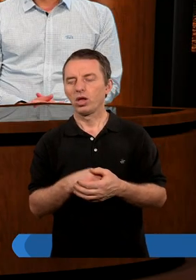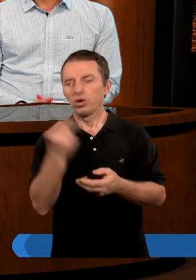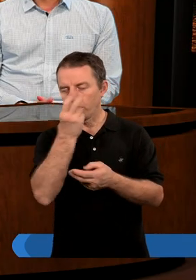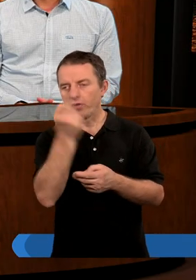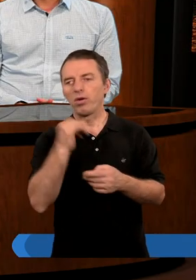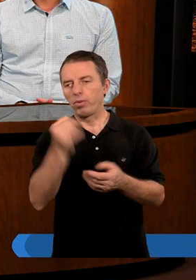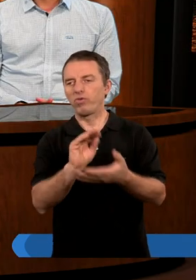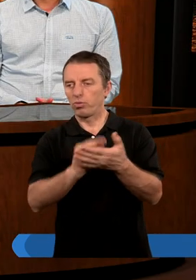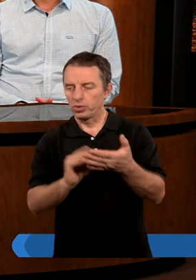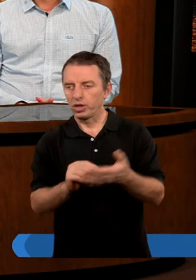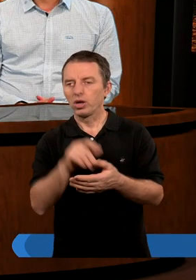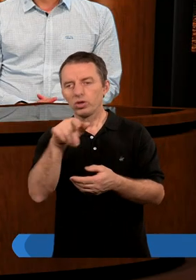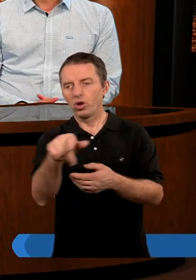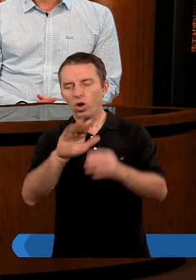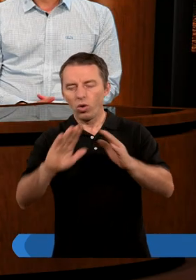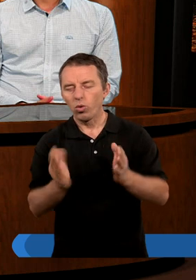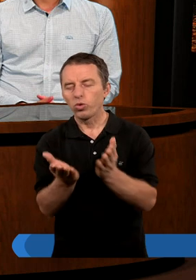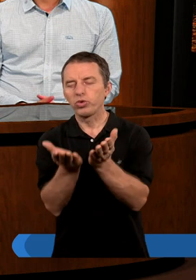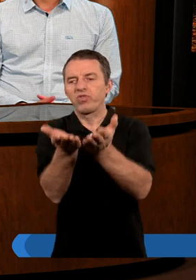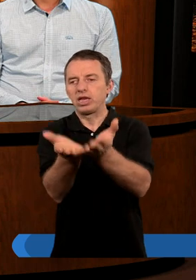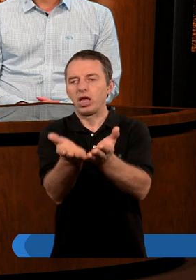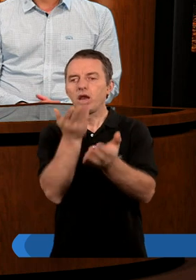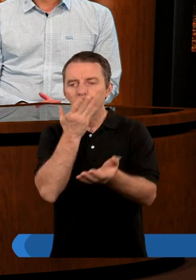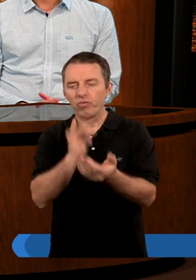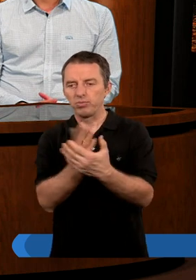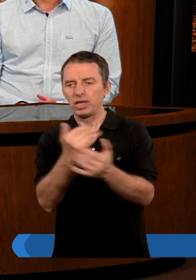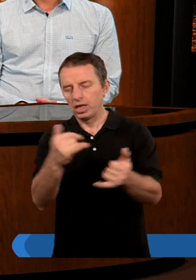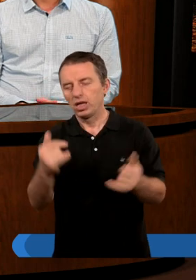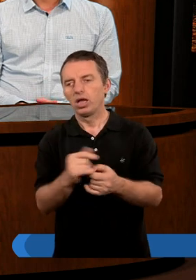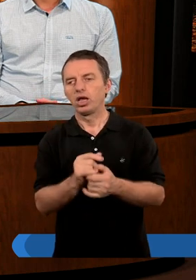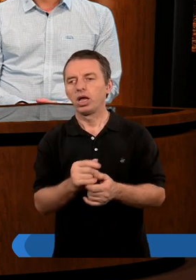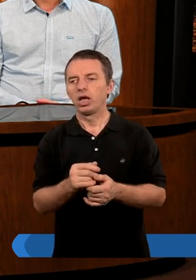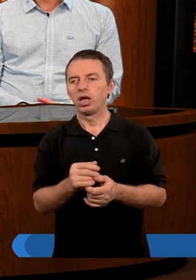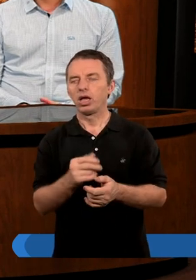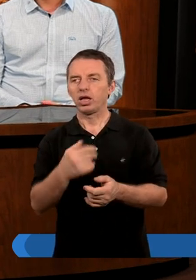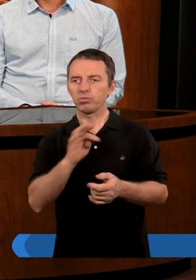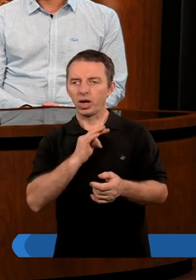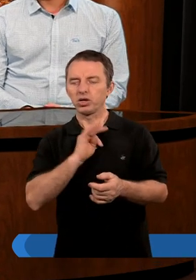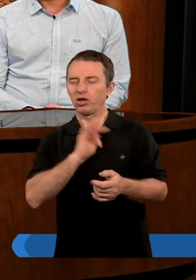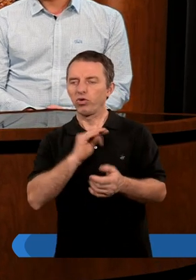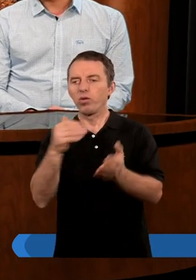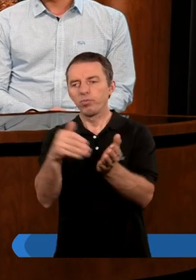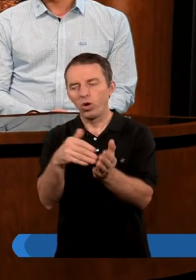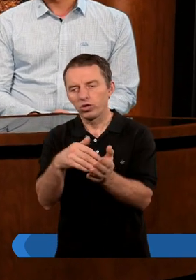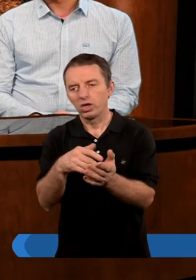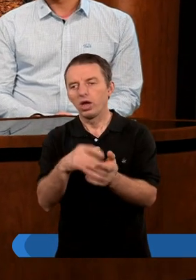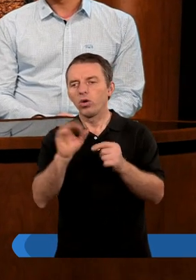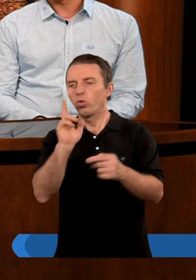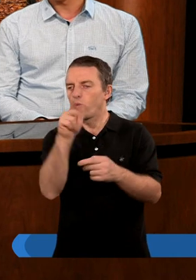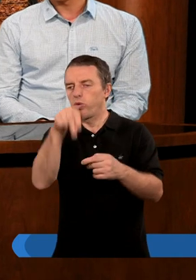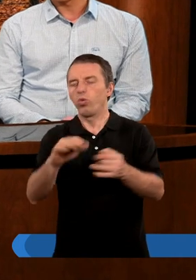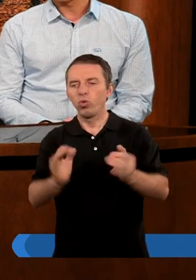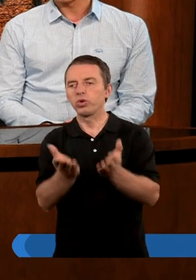Ciekawe jest to, że Paweł pisze tutaj o uświęceniu między innymi. Macie swój pożytek ku